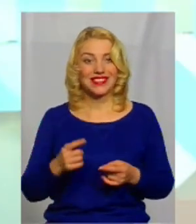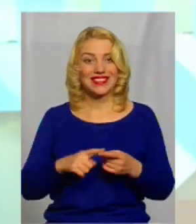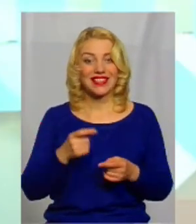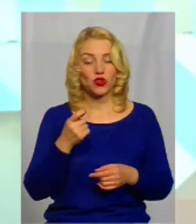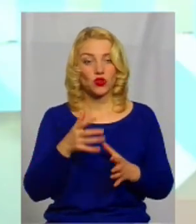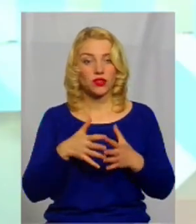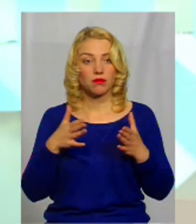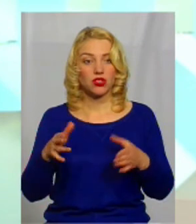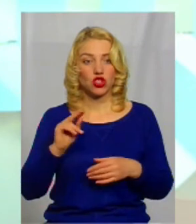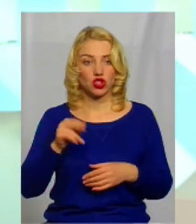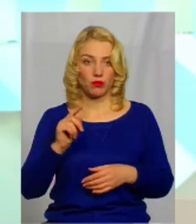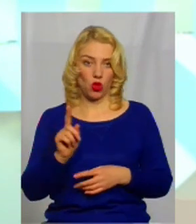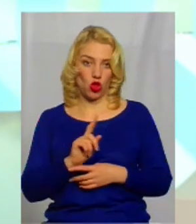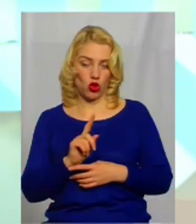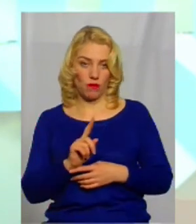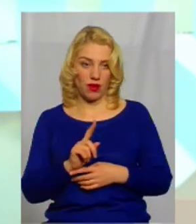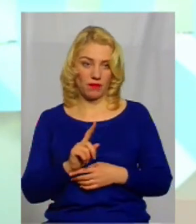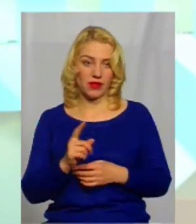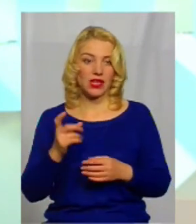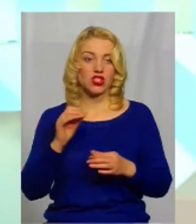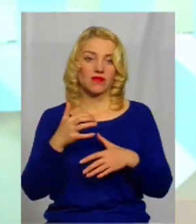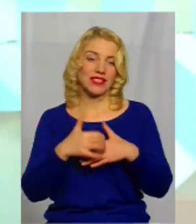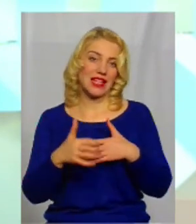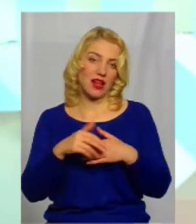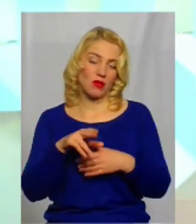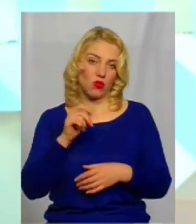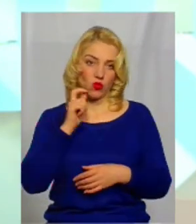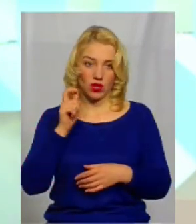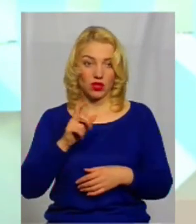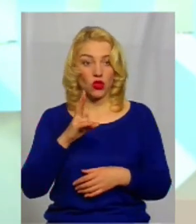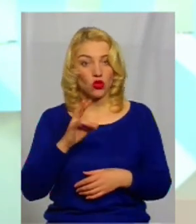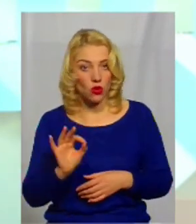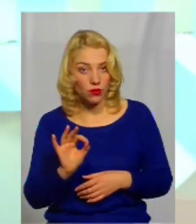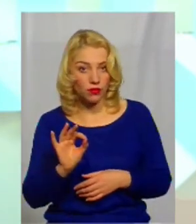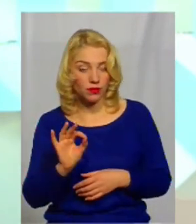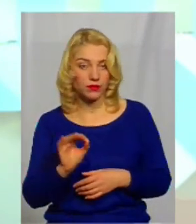трошки більше, ніж норма, ніж середньо по Україні. Ну,